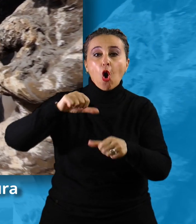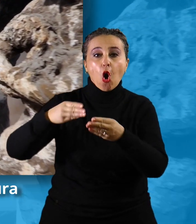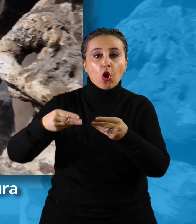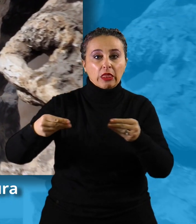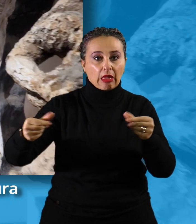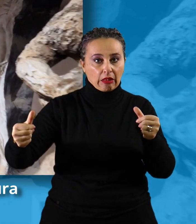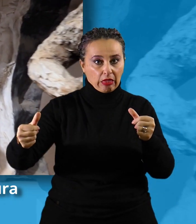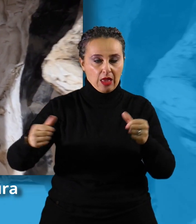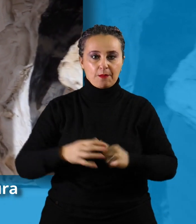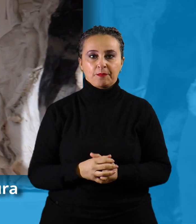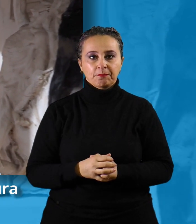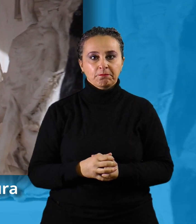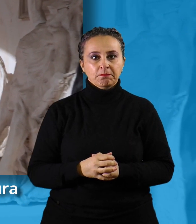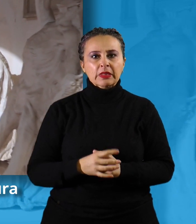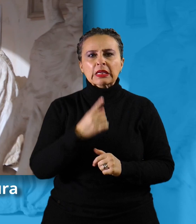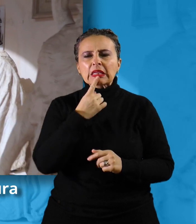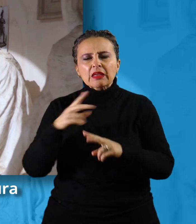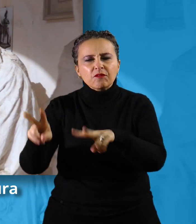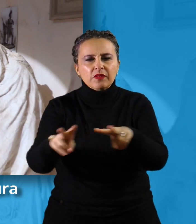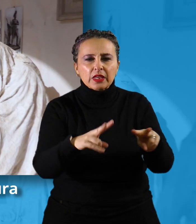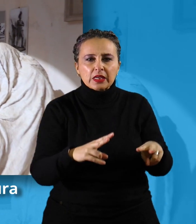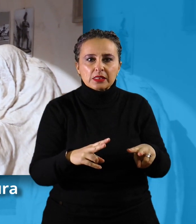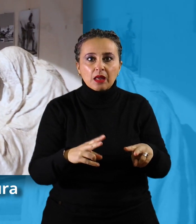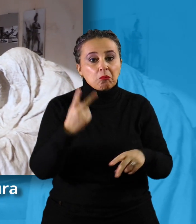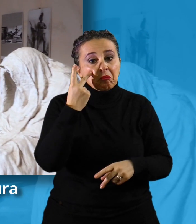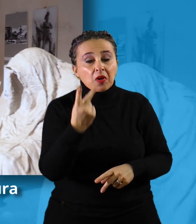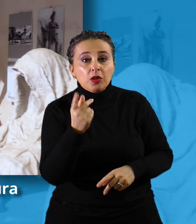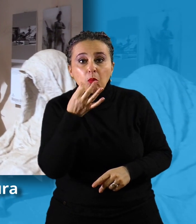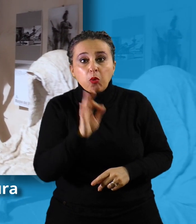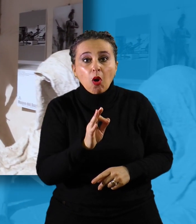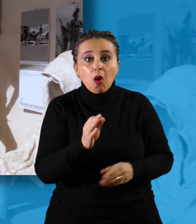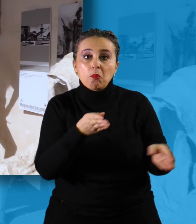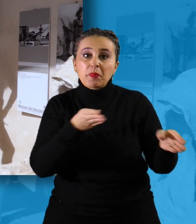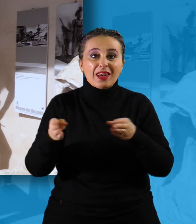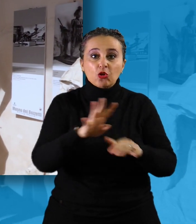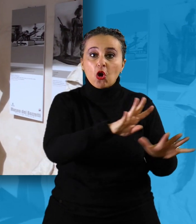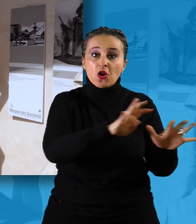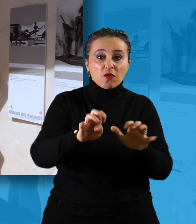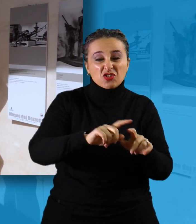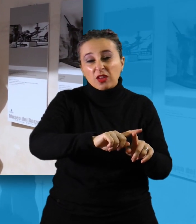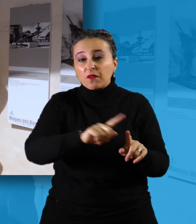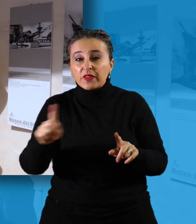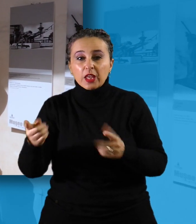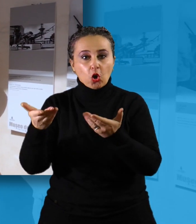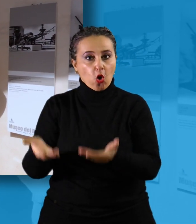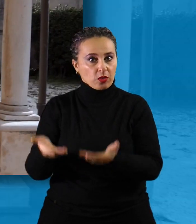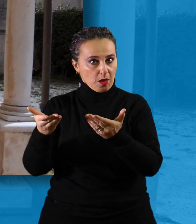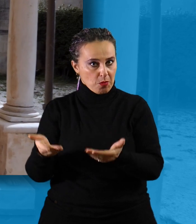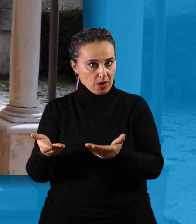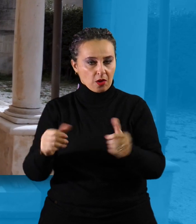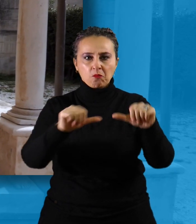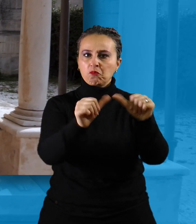La tua sarà un'esplorazione della scultura dal Novecento al Contemporaneo. Potrai ammirare splendide figure umane